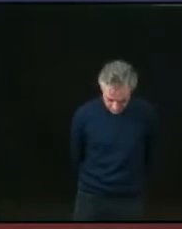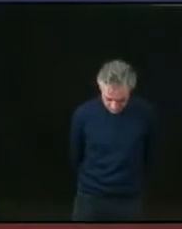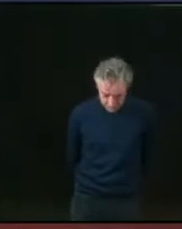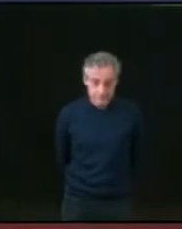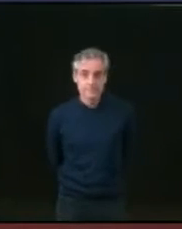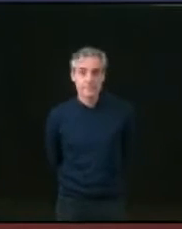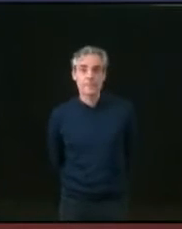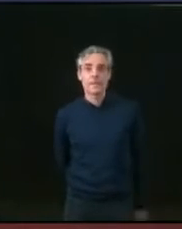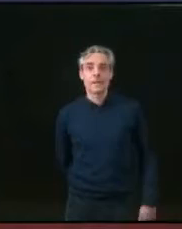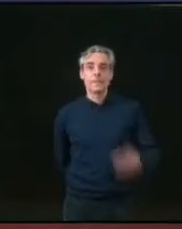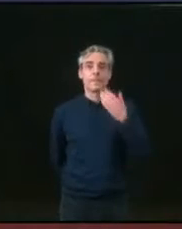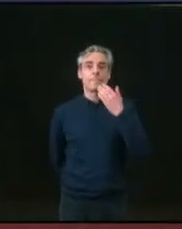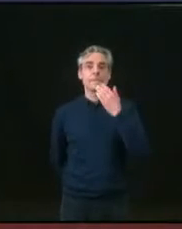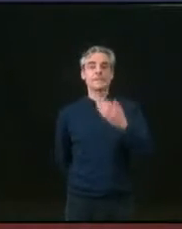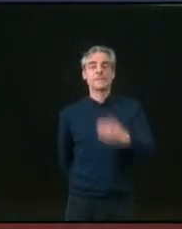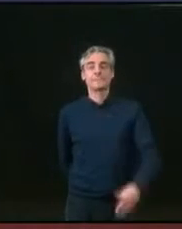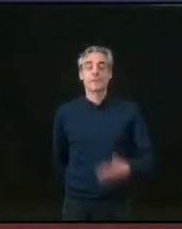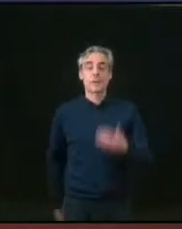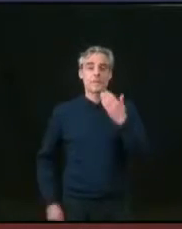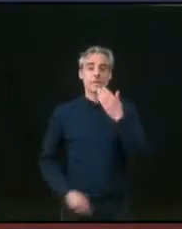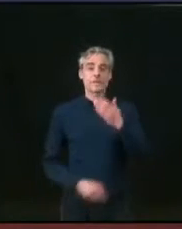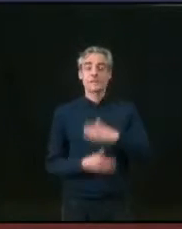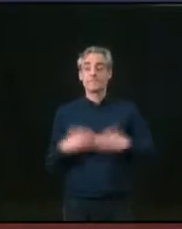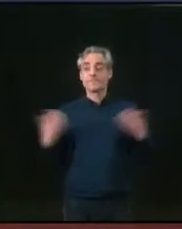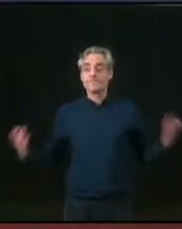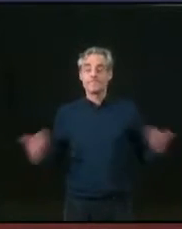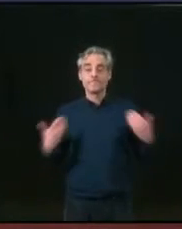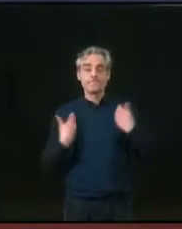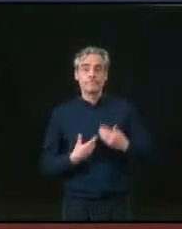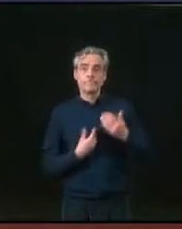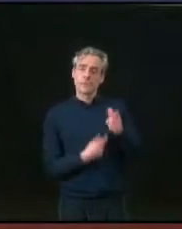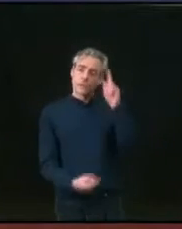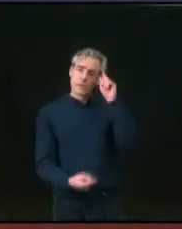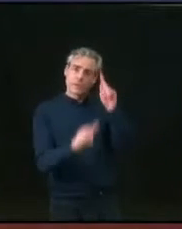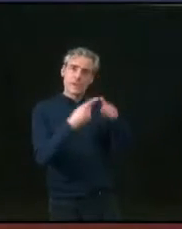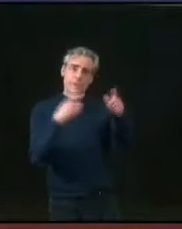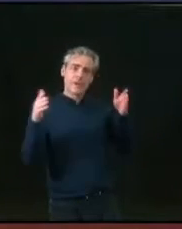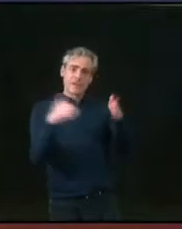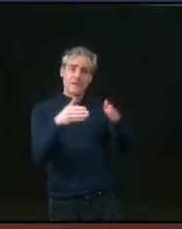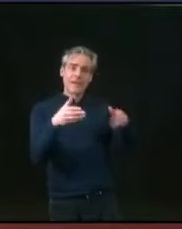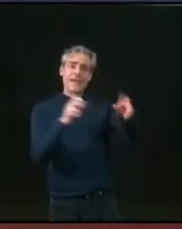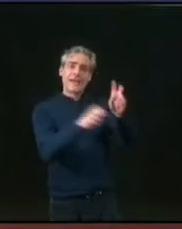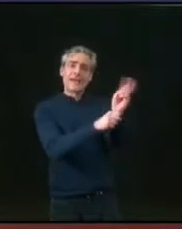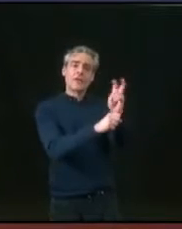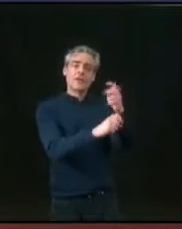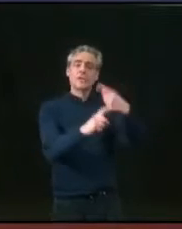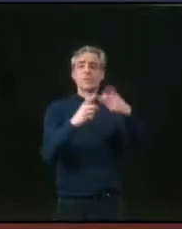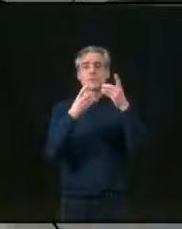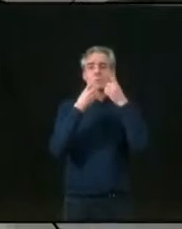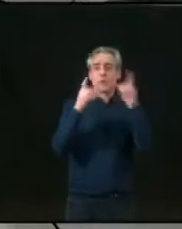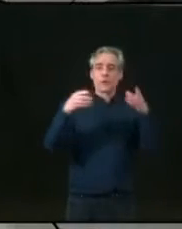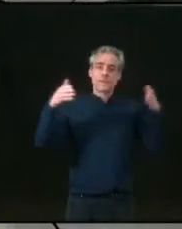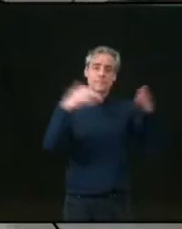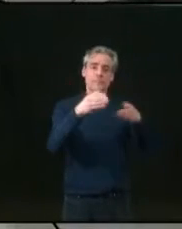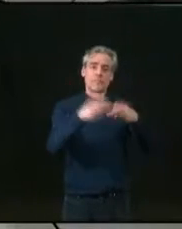Madame Backech. Oui, merci. Du coup, moi, je vais aborder plutôt la partie écologie et démocratie.